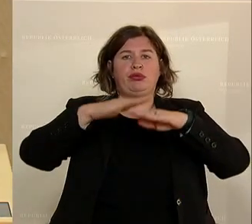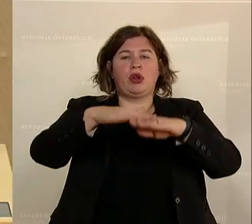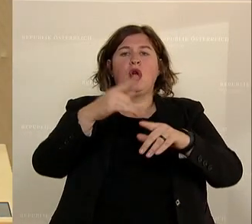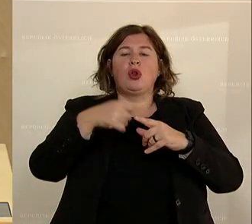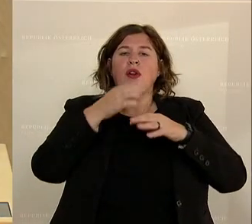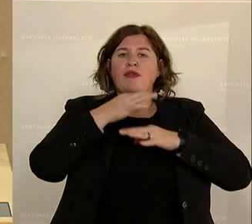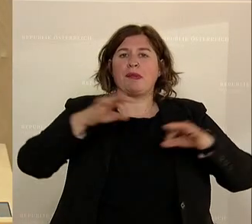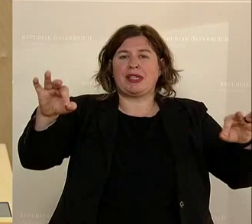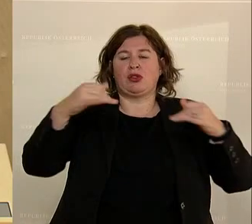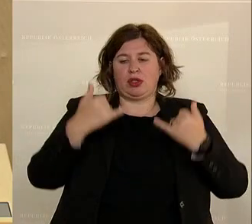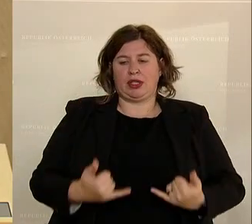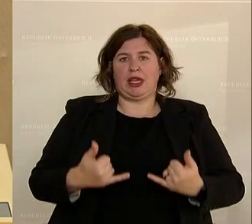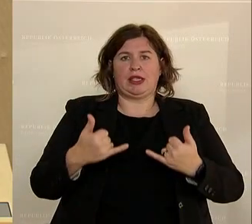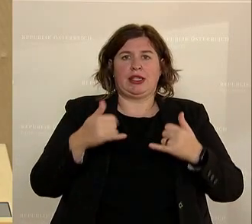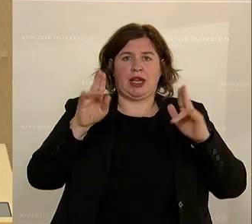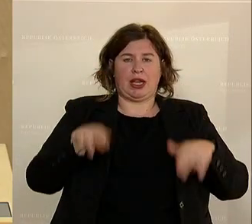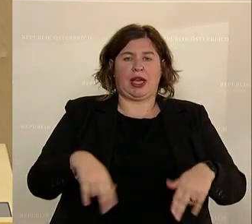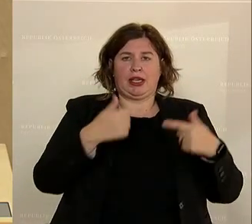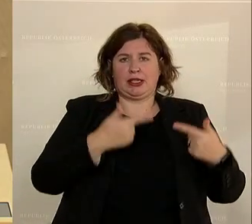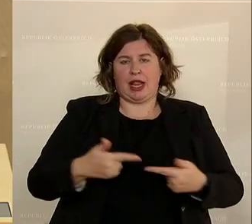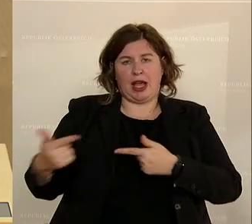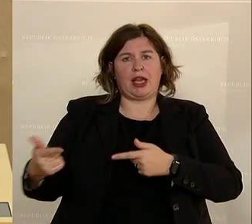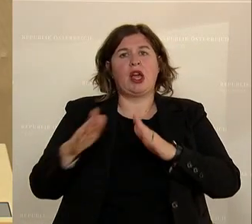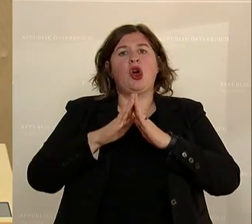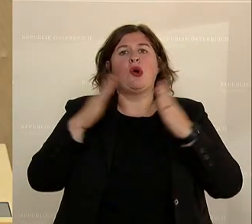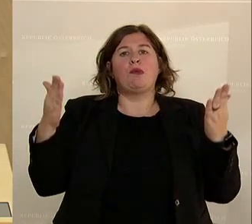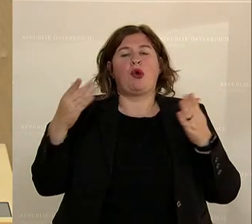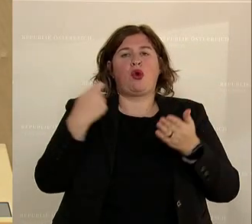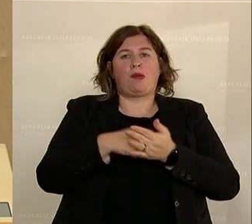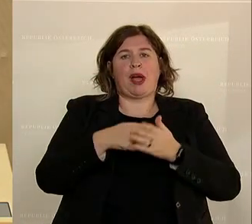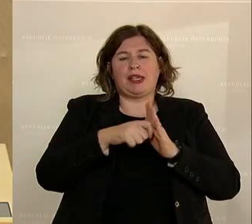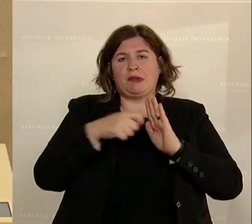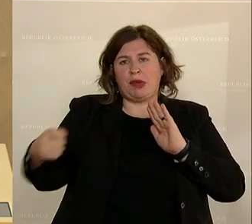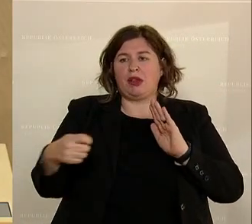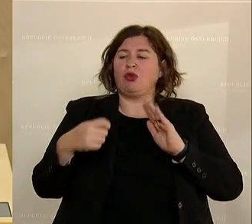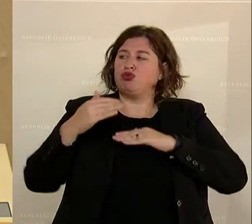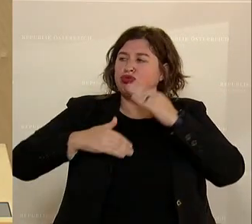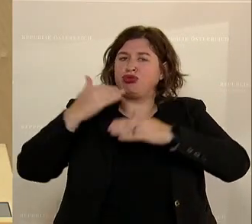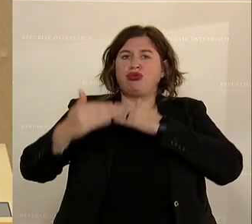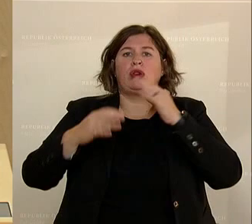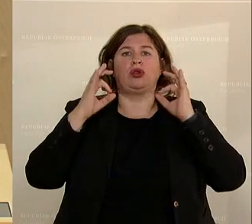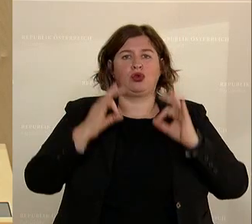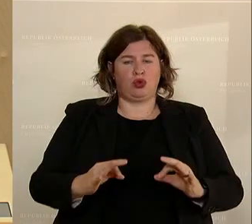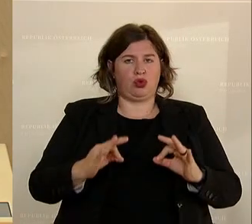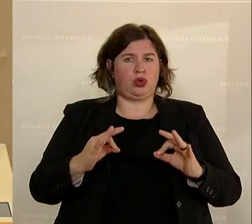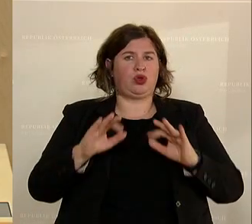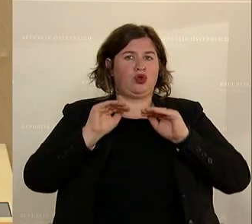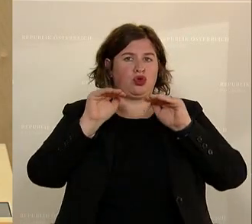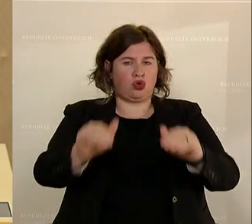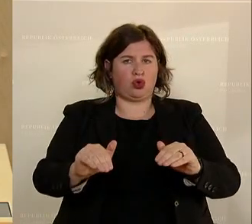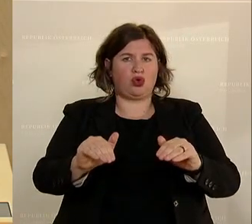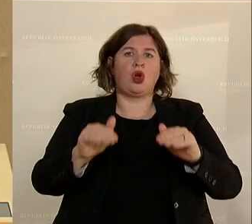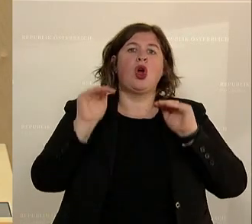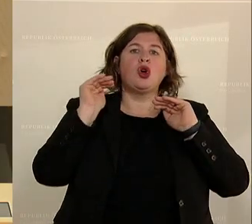Rechtslage. Die Buchpreisbindung ist ein etabliertes und wichtiges Schutzinstrument für das Buch als Kulturgut. Sie schützt